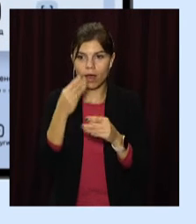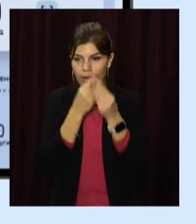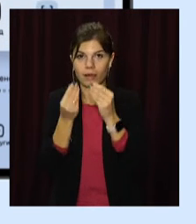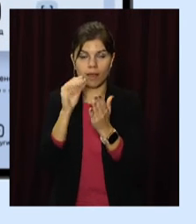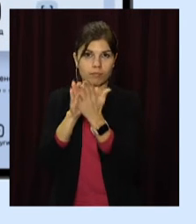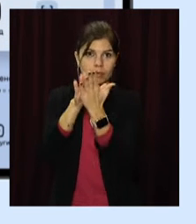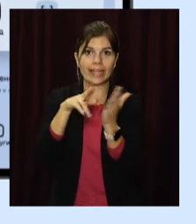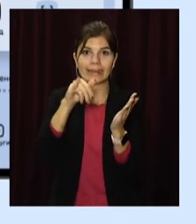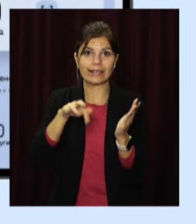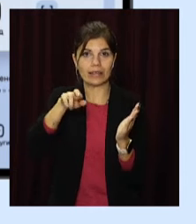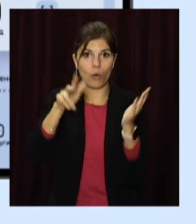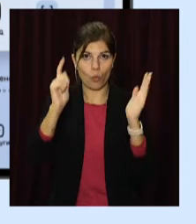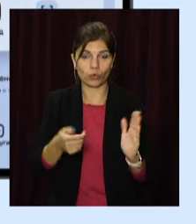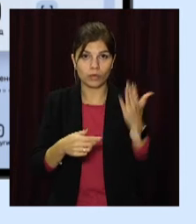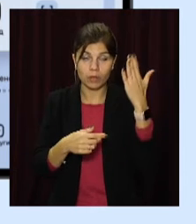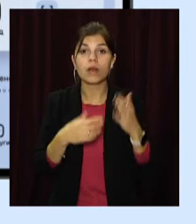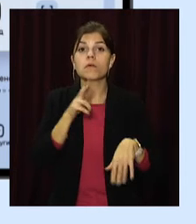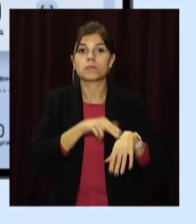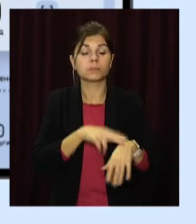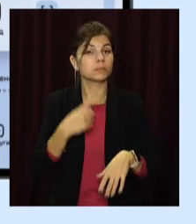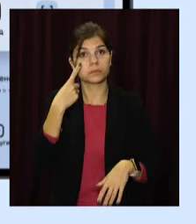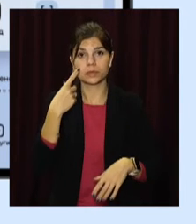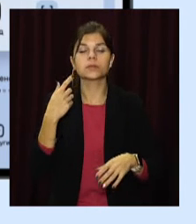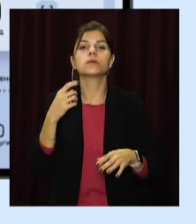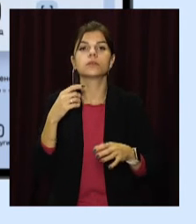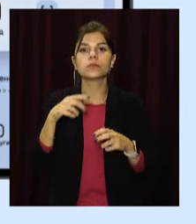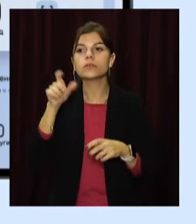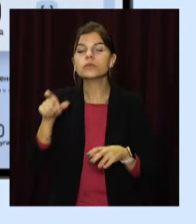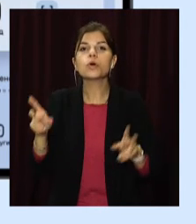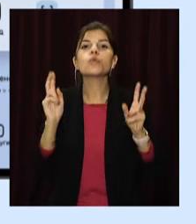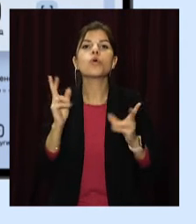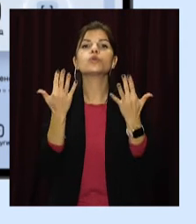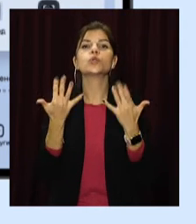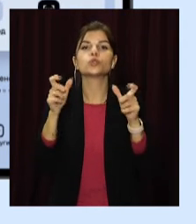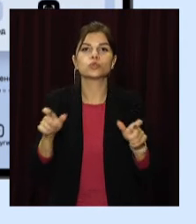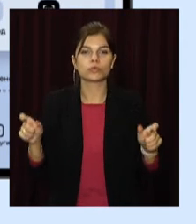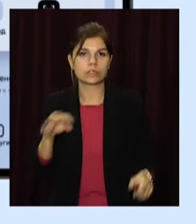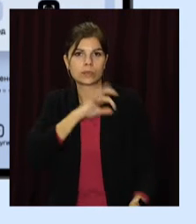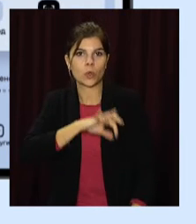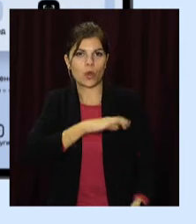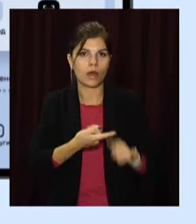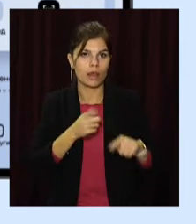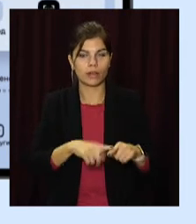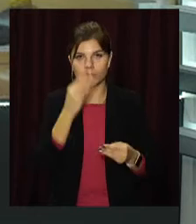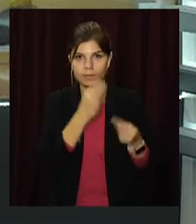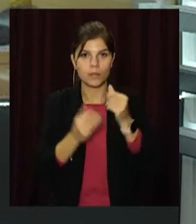відображаються у дії. Наразі правоохоронці встановлюють, скільки людей вже скористались фейковим додатком.